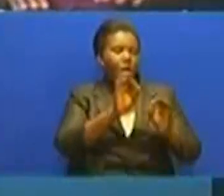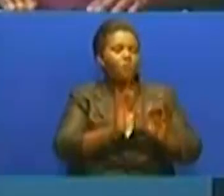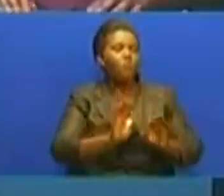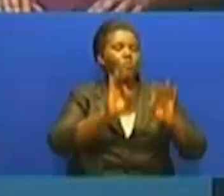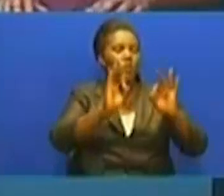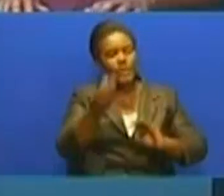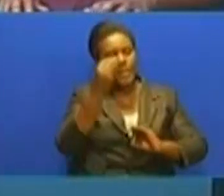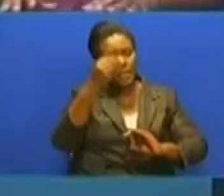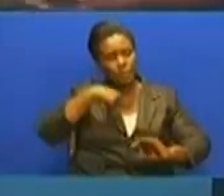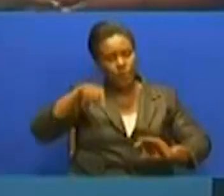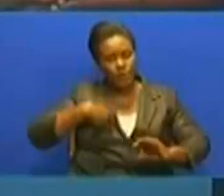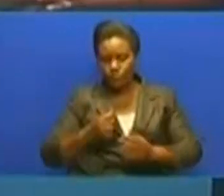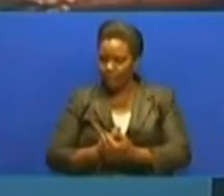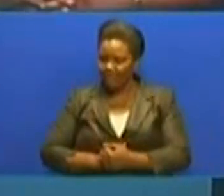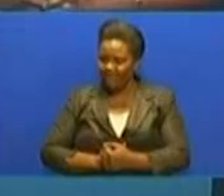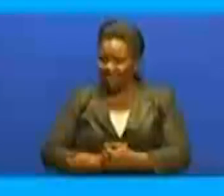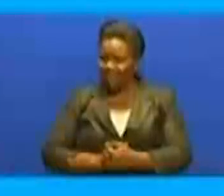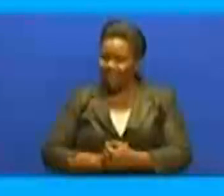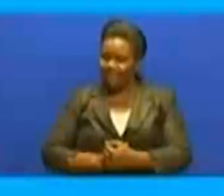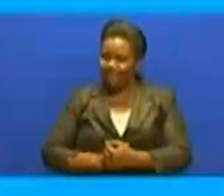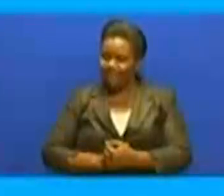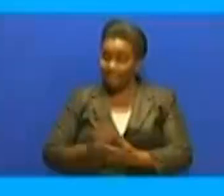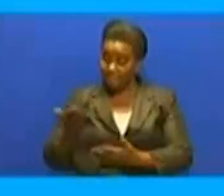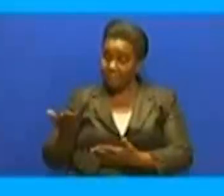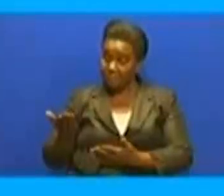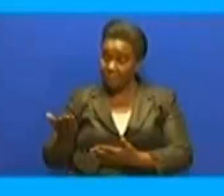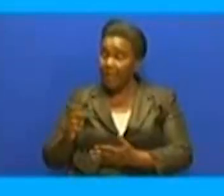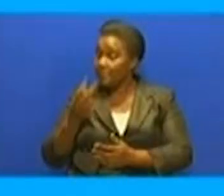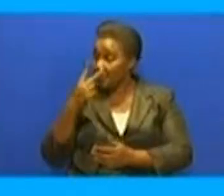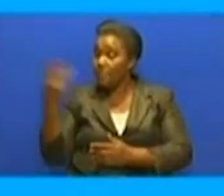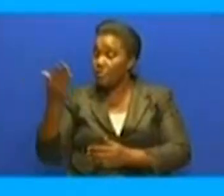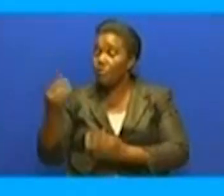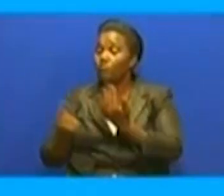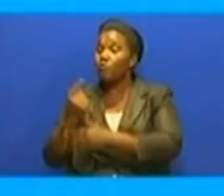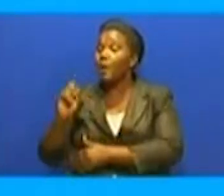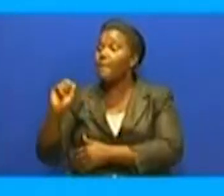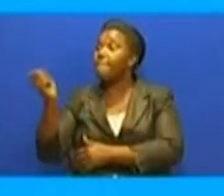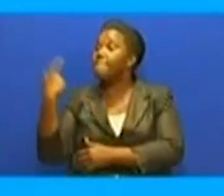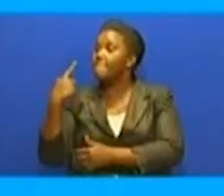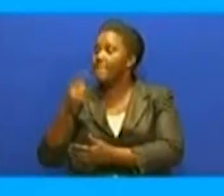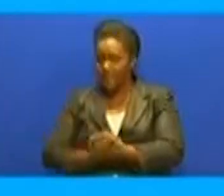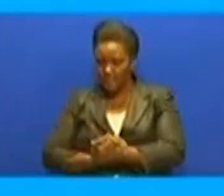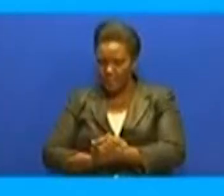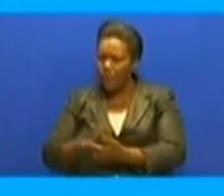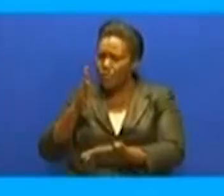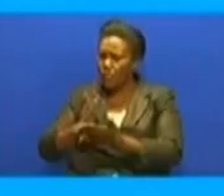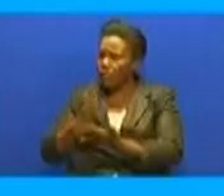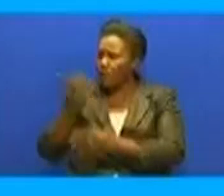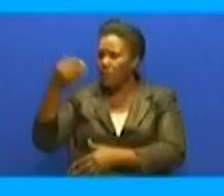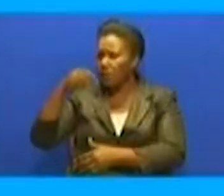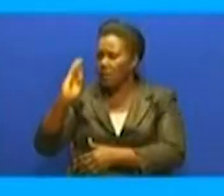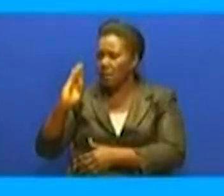nchini. Na kamilisha na Henry Yotham wa Green City. Yee ya nasema ni jambu jema kutoka